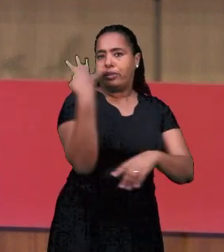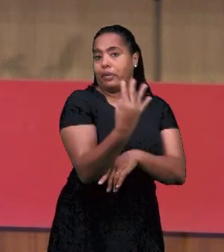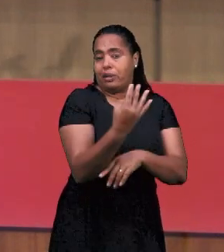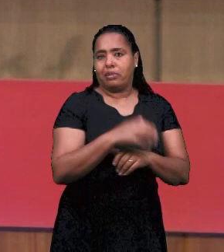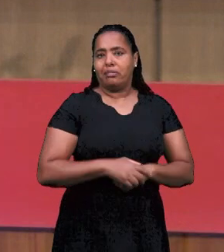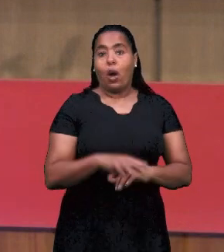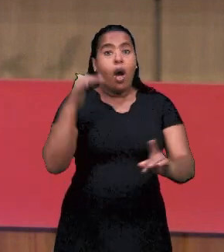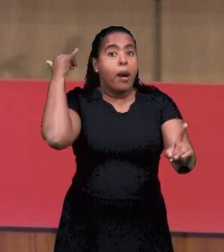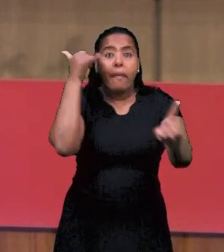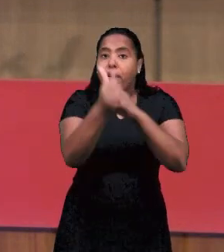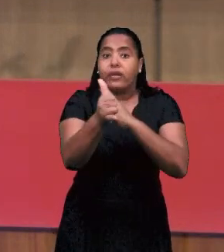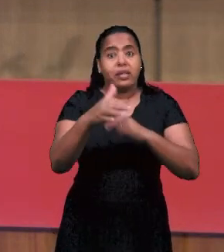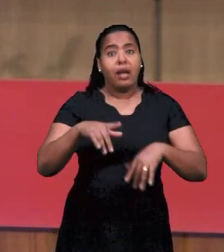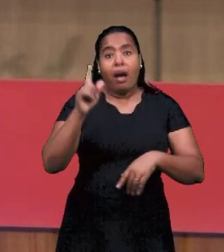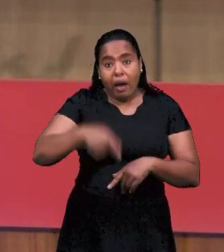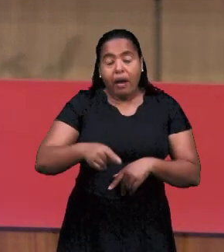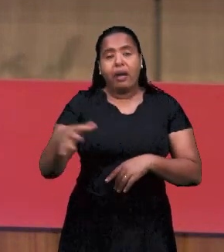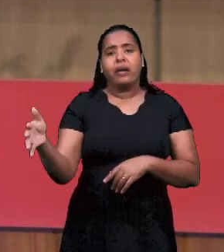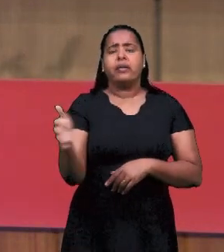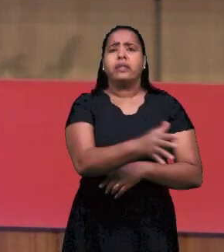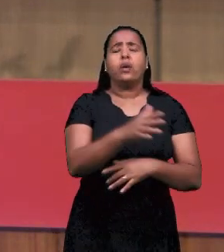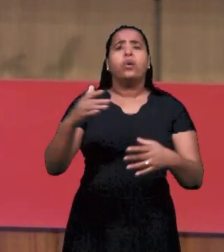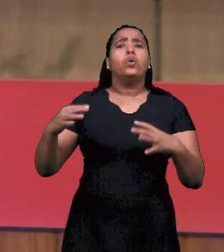Эта работа, она пророческая.